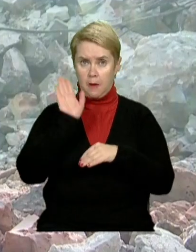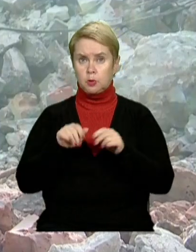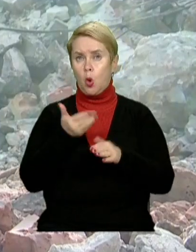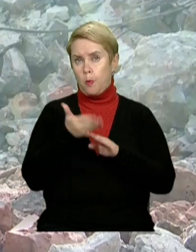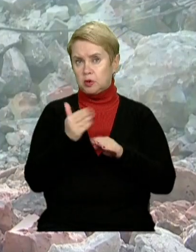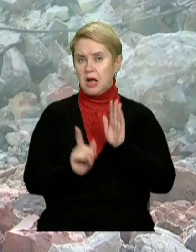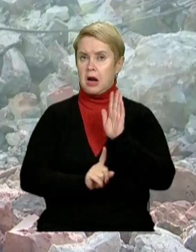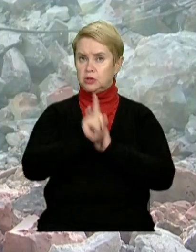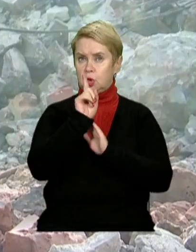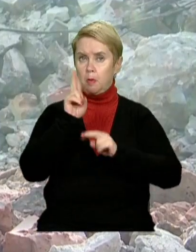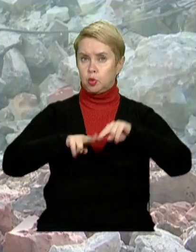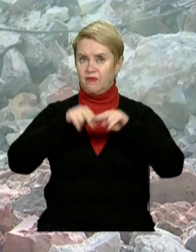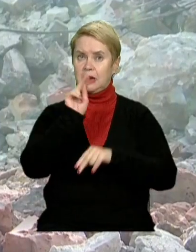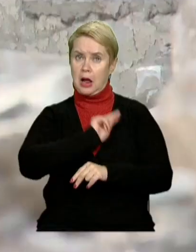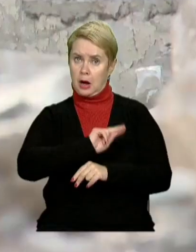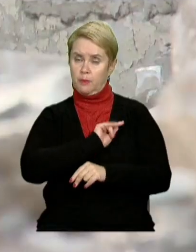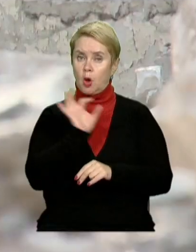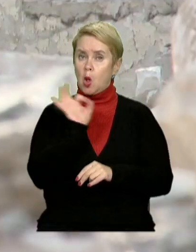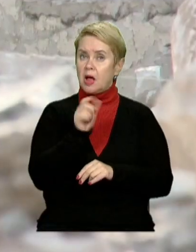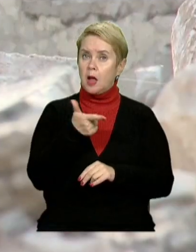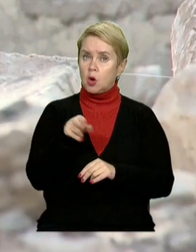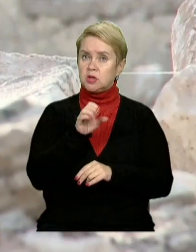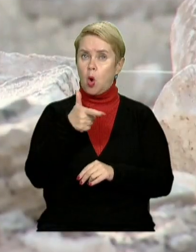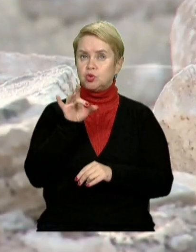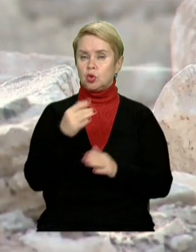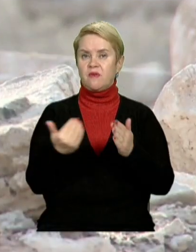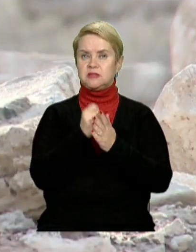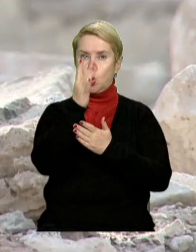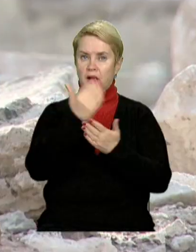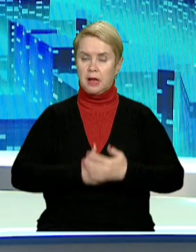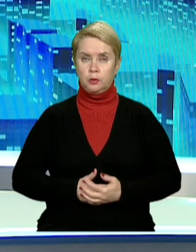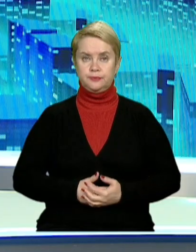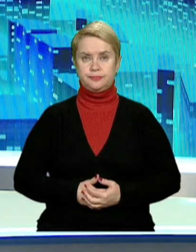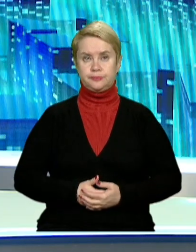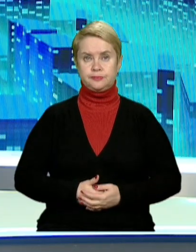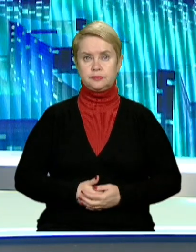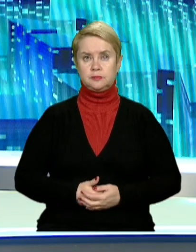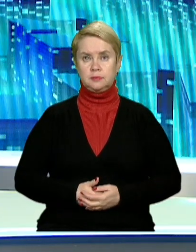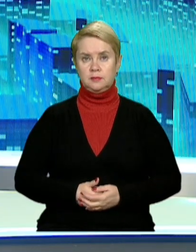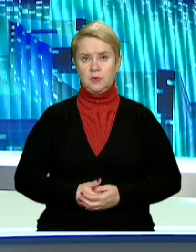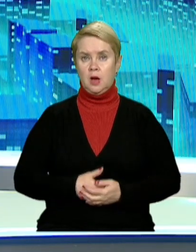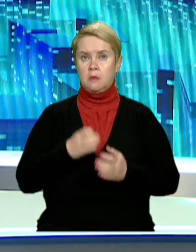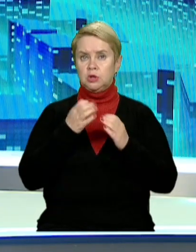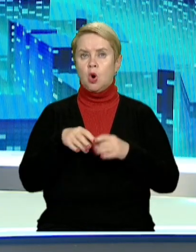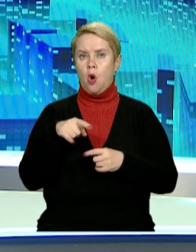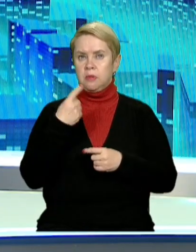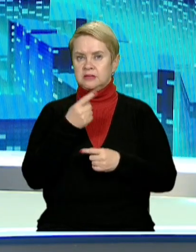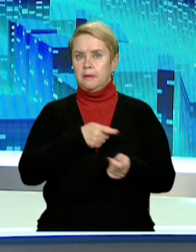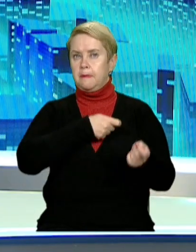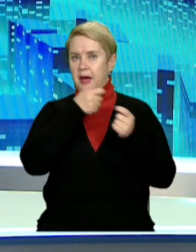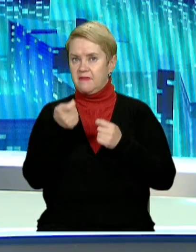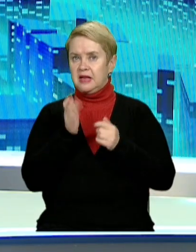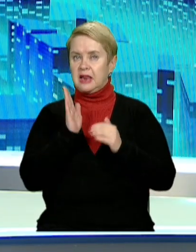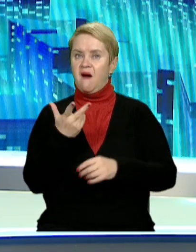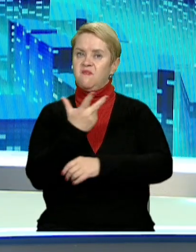поступово розпочнуться будівельні роботи. Олена Городецька, Зергій Гончар, новини 11 каналу. Міжобласні пасажирські перевезення